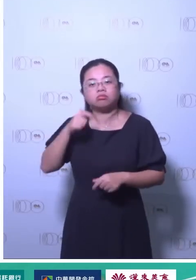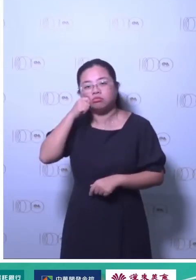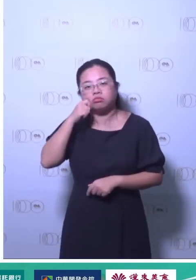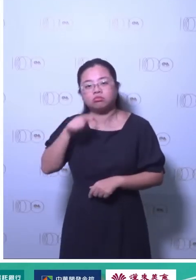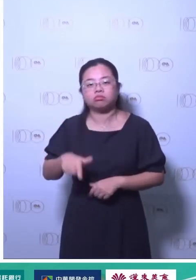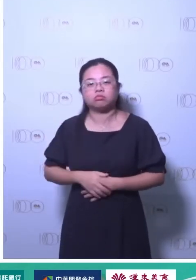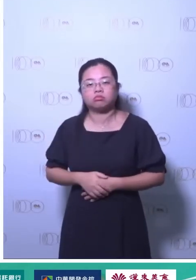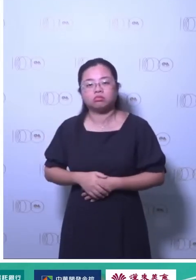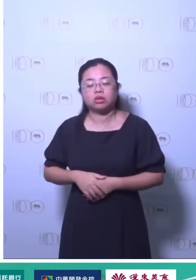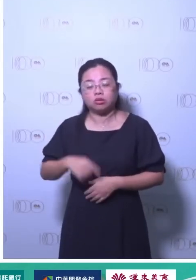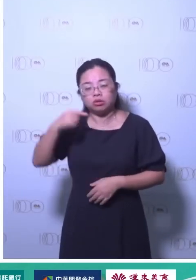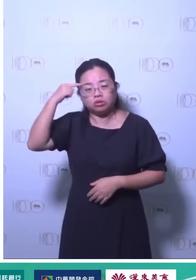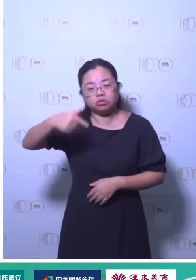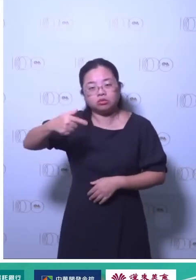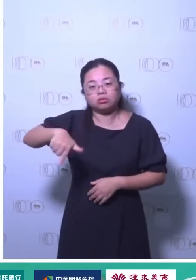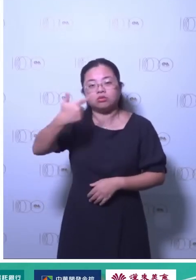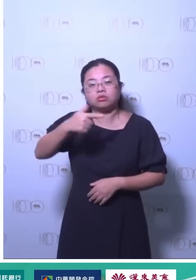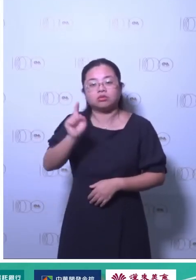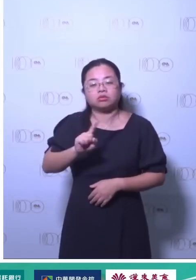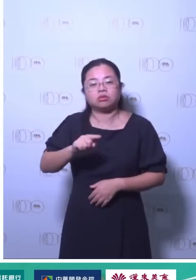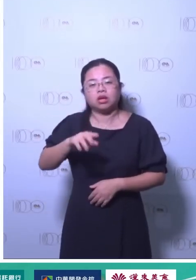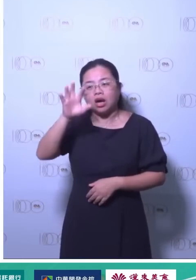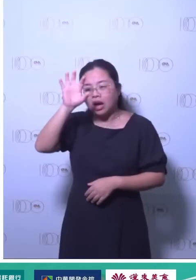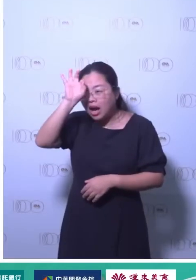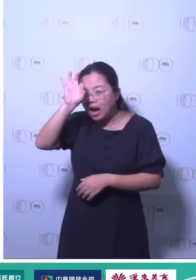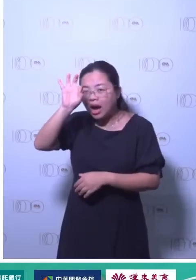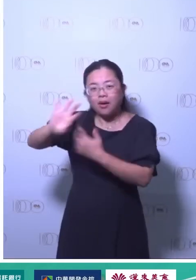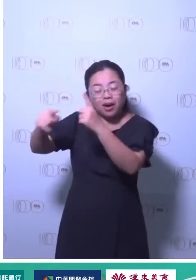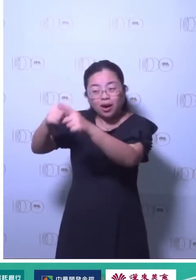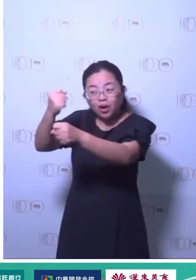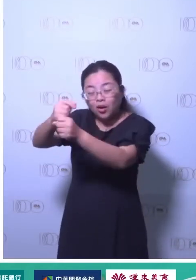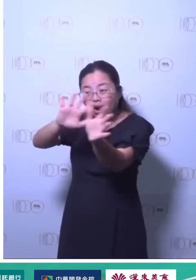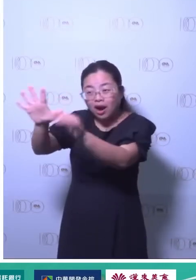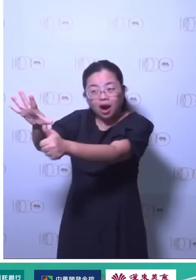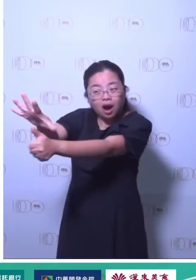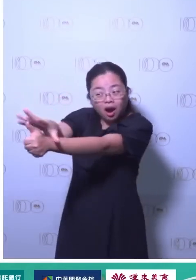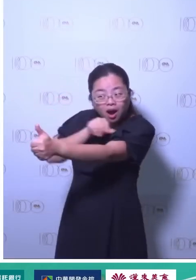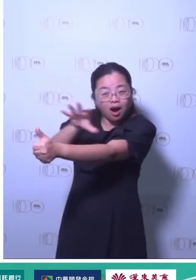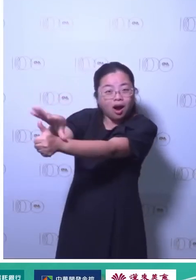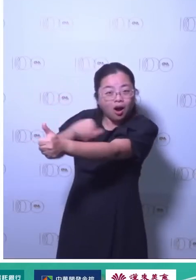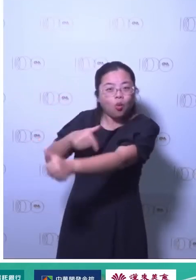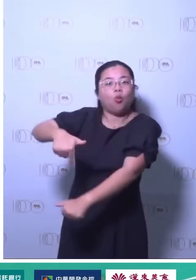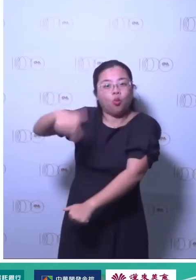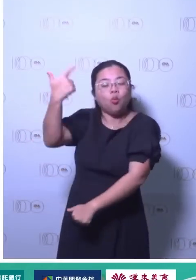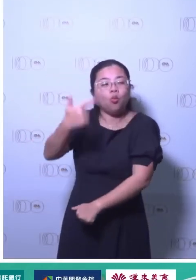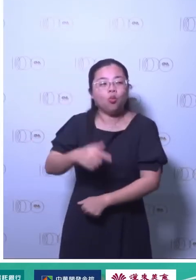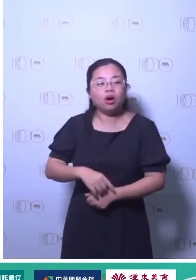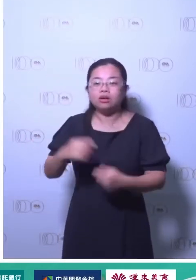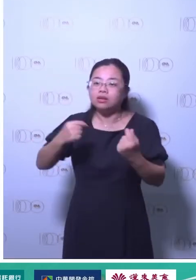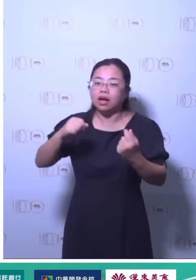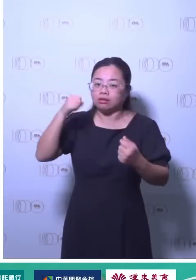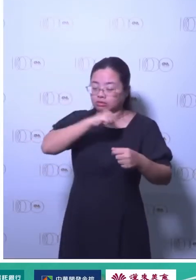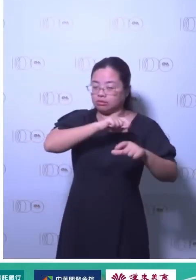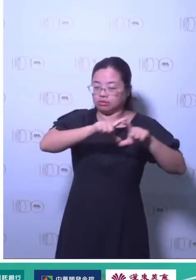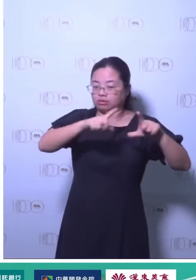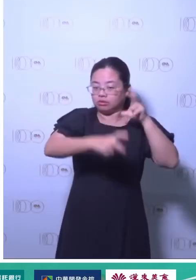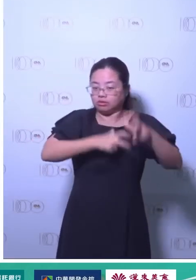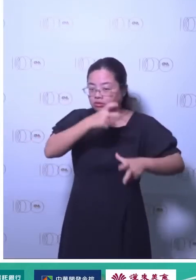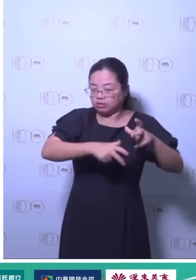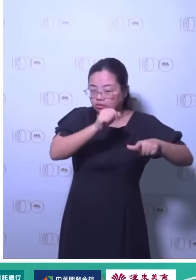它对吧所以你要学会工具怎么用但工具怎么用这件事情是不是老师教你你就会其实很难